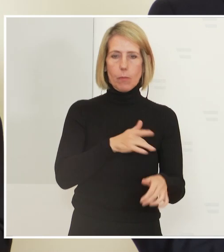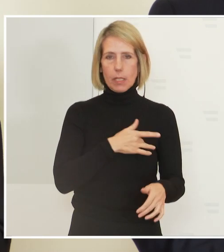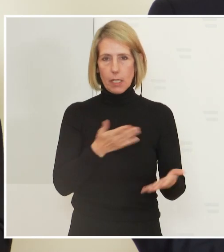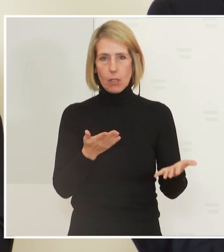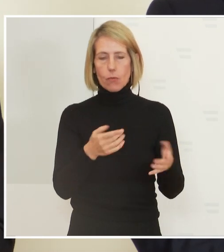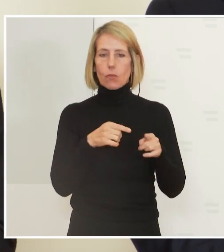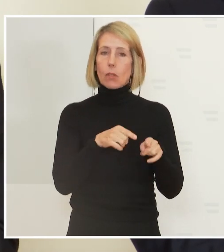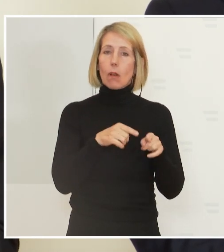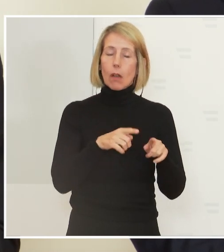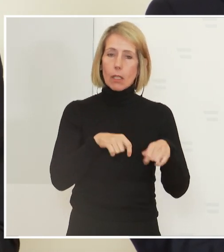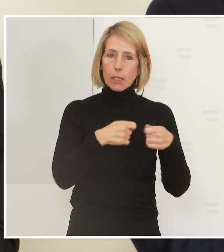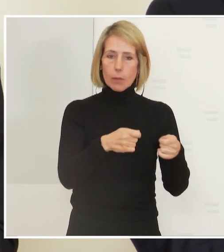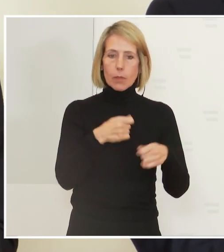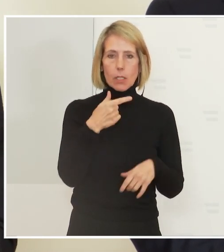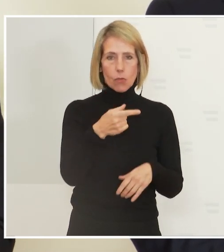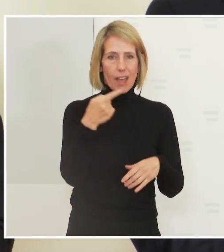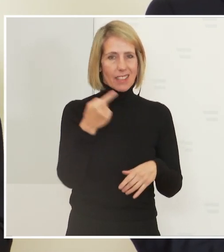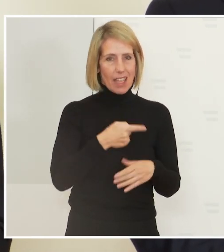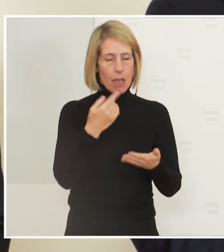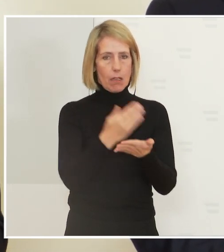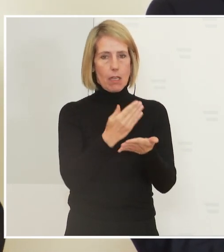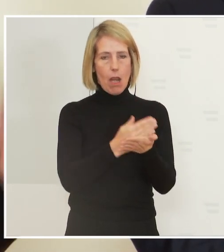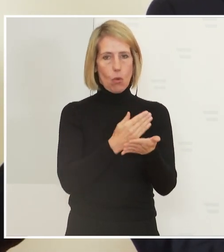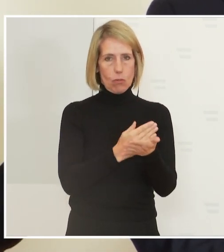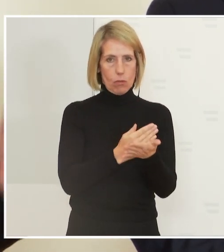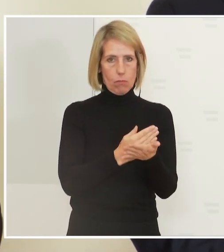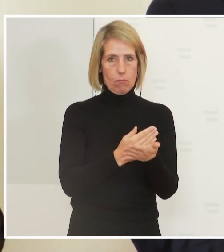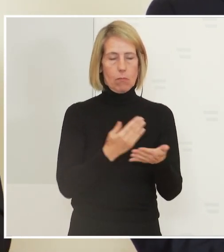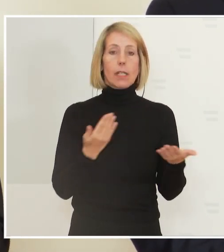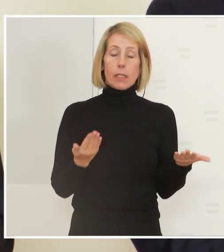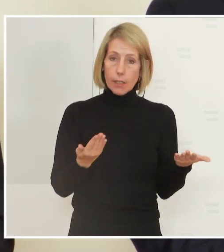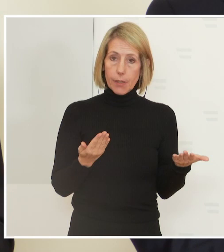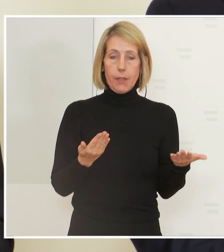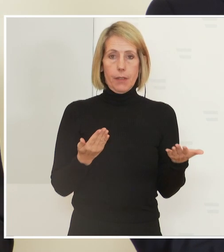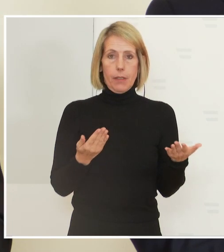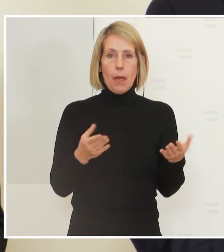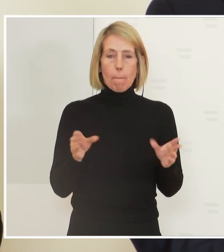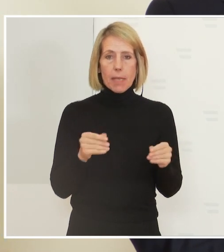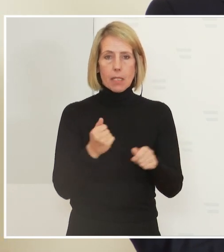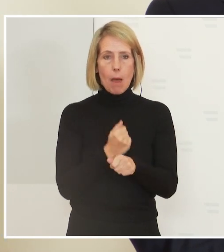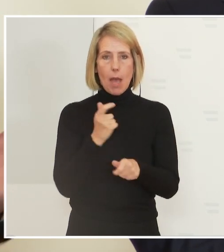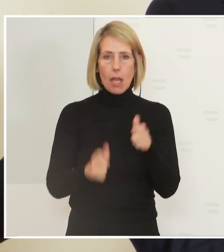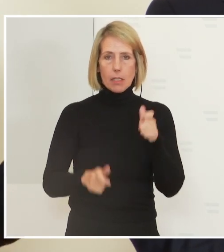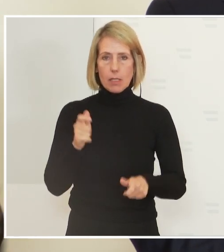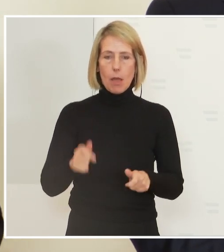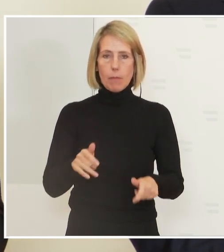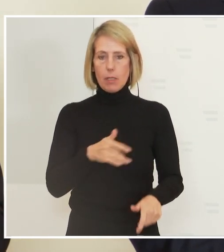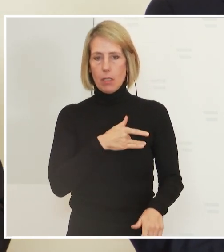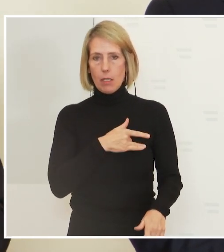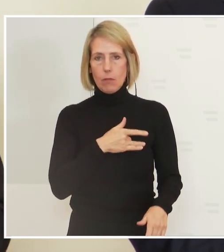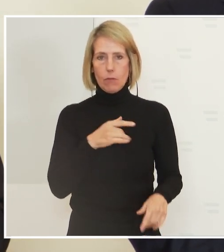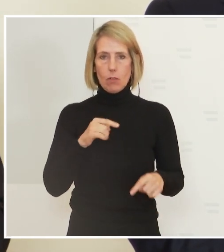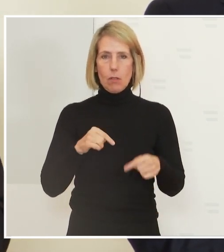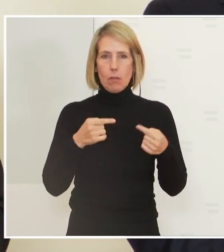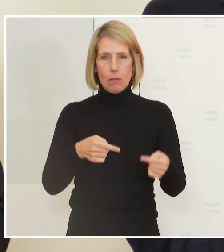so wird es eine 2G-Regelung geben und was die Mitarbeiterinnen und Mitarbeiter betrifft, würde ich bitten,